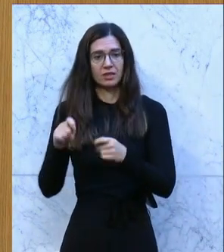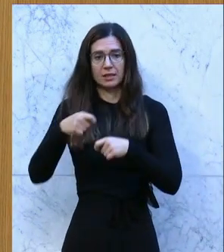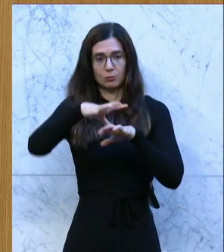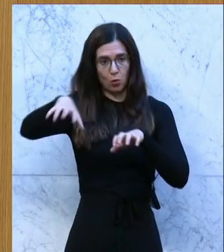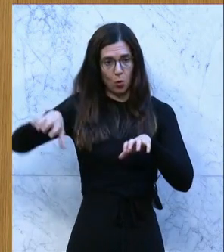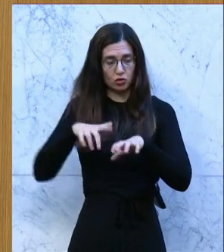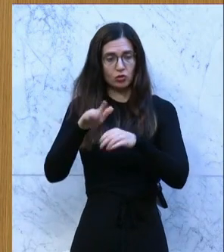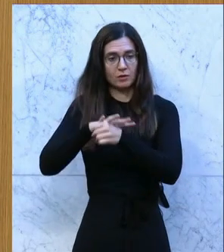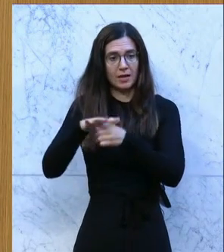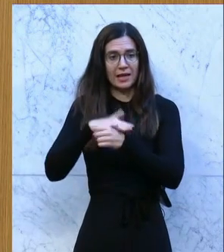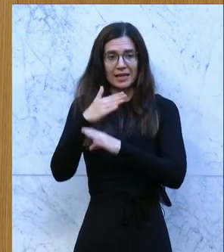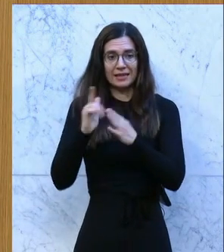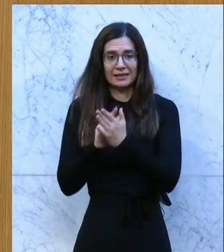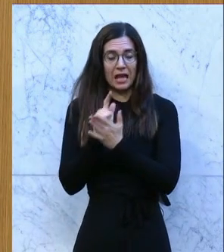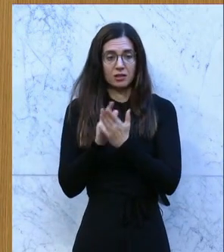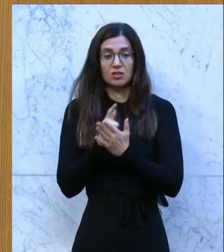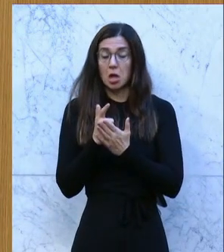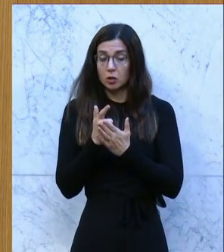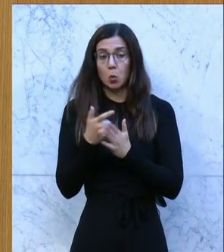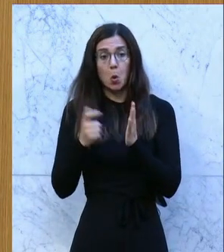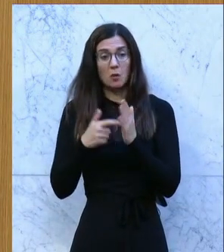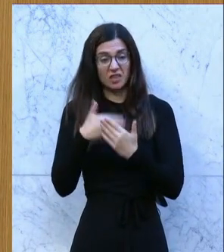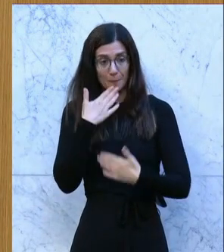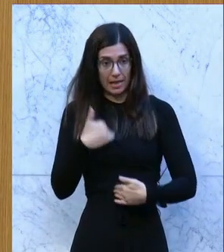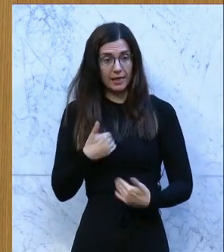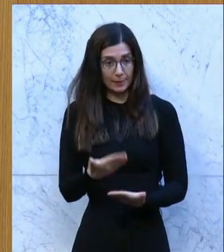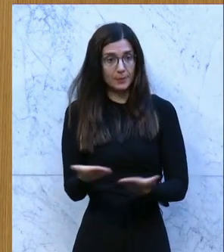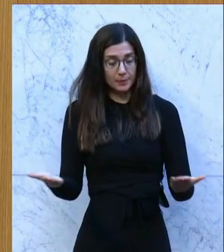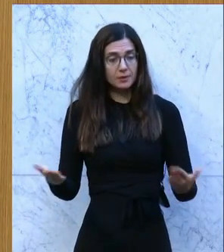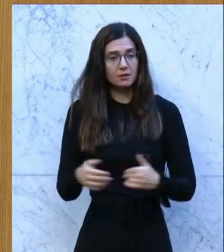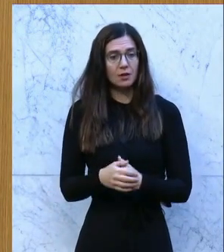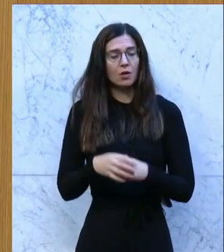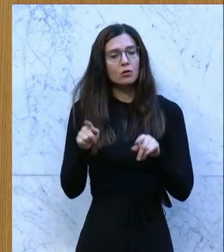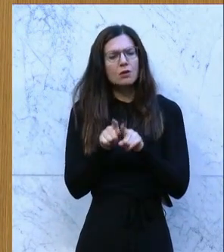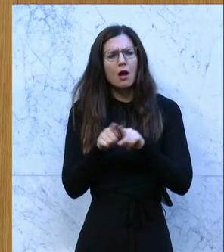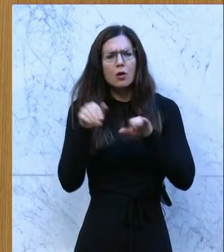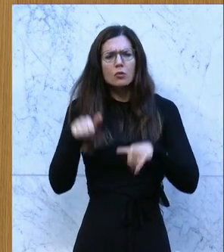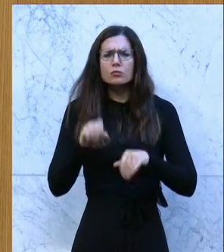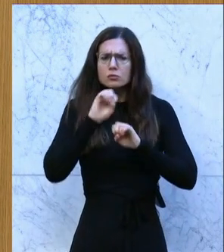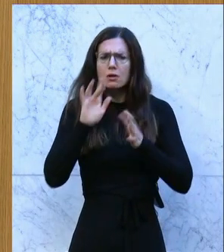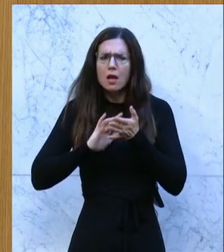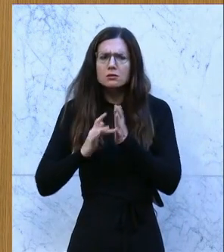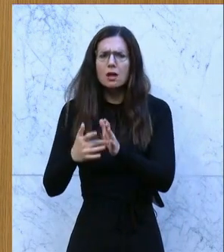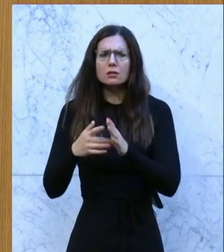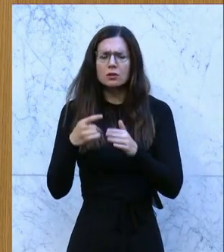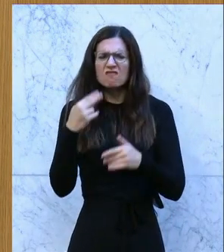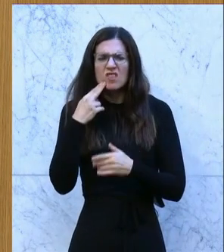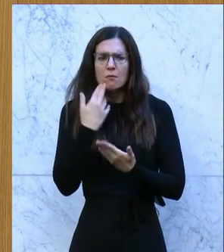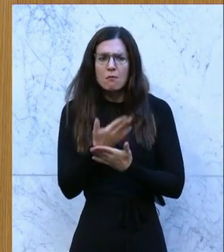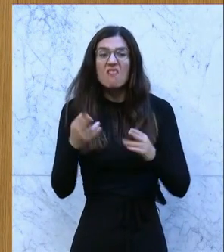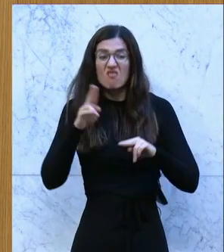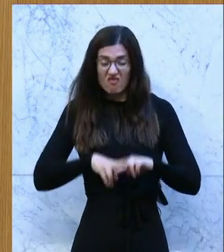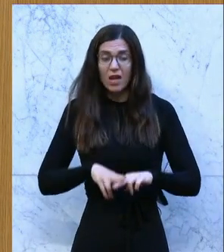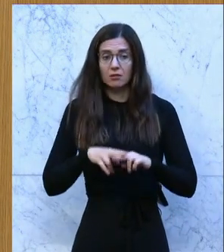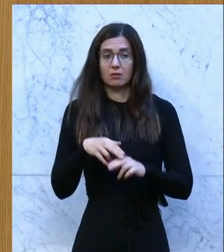Bereiche, wo Teilzeit sehr weit verbreitet ist und wo es darum geht, auch klar darauf hinzuweisen, dass diese Unternehmen, wenn